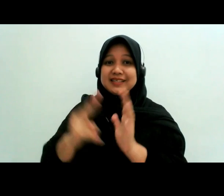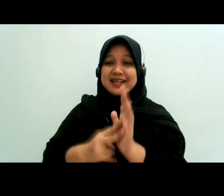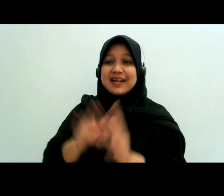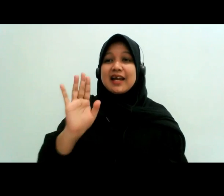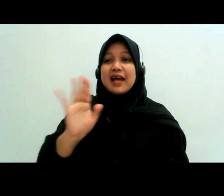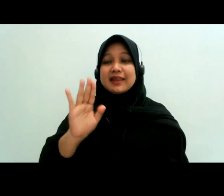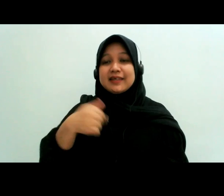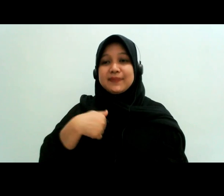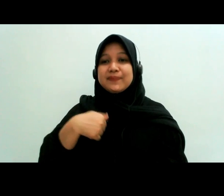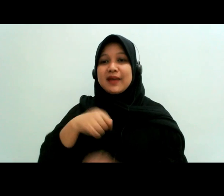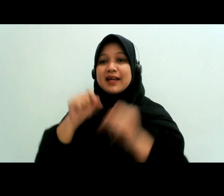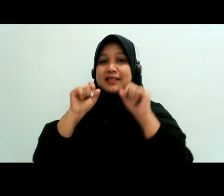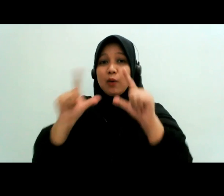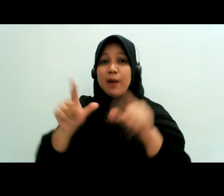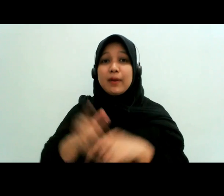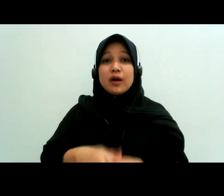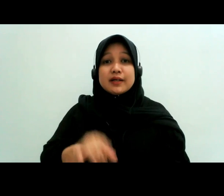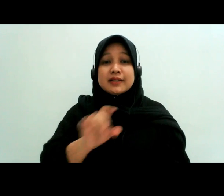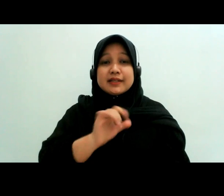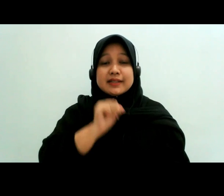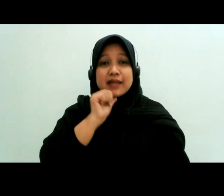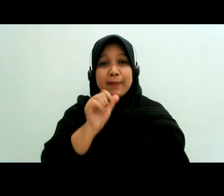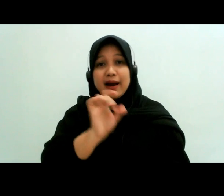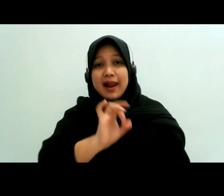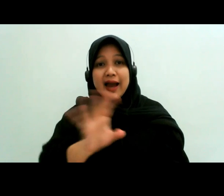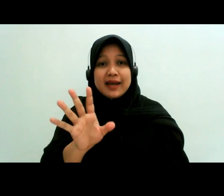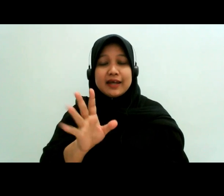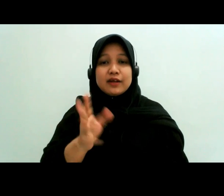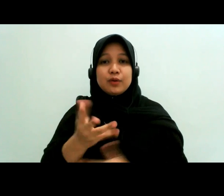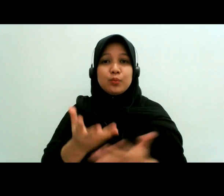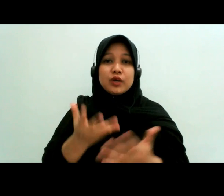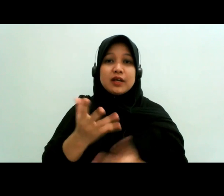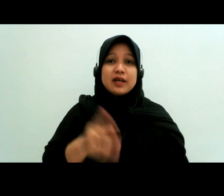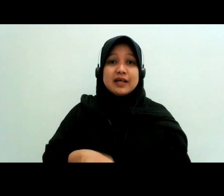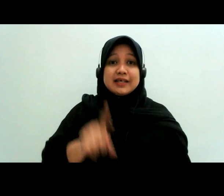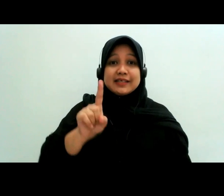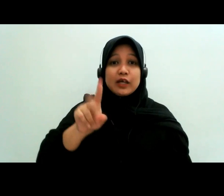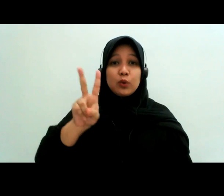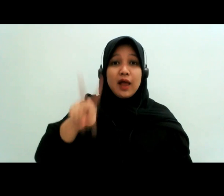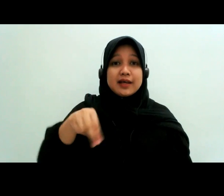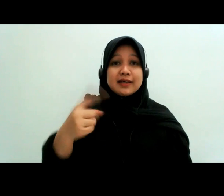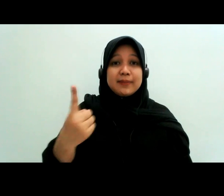ya ada lagi yang lain mungkin sekaligus dulu satu atau satu lagi kali ya